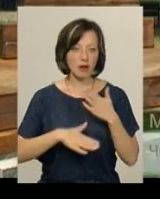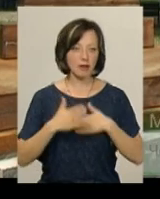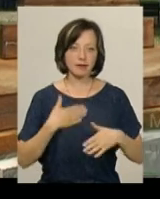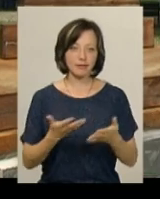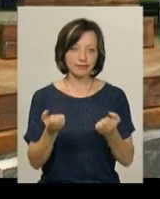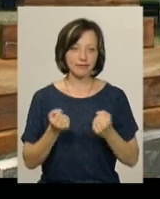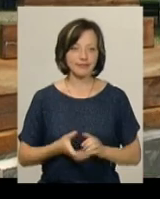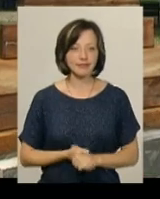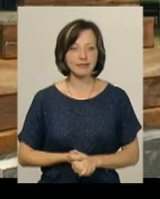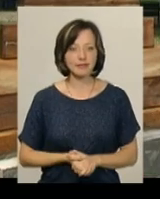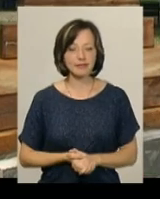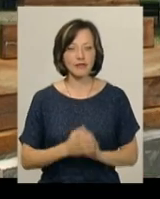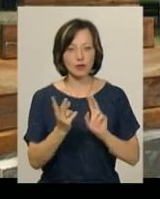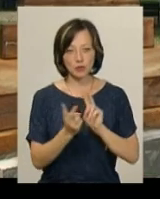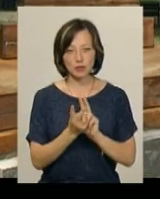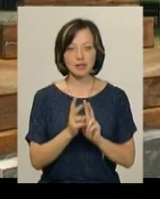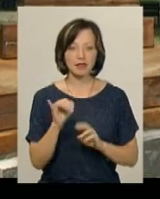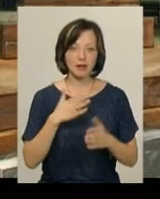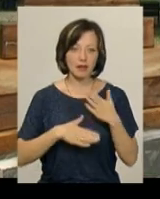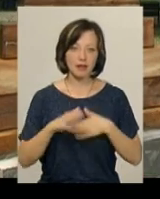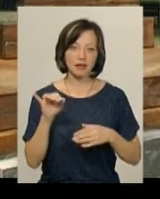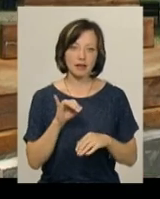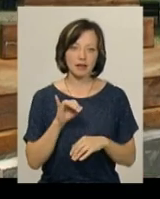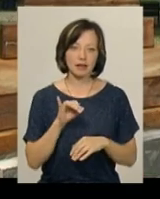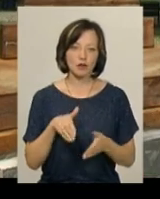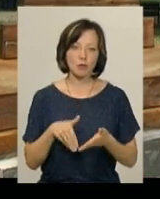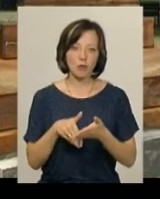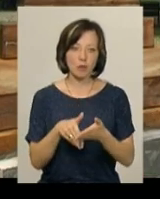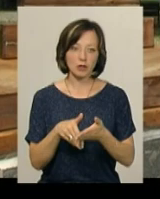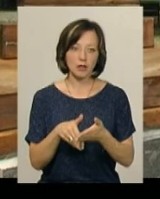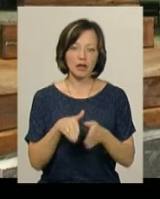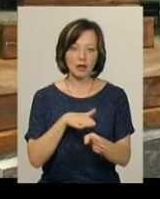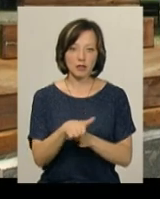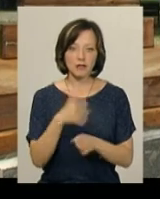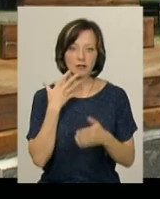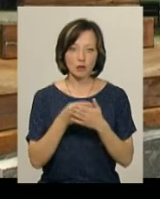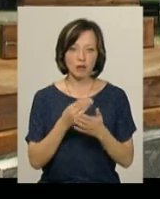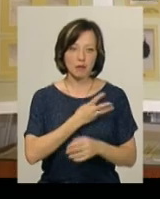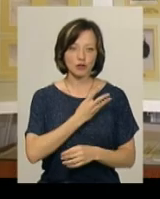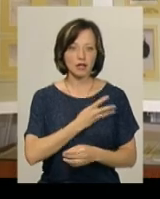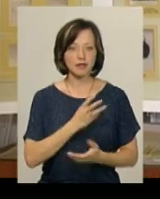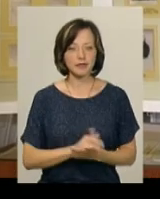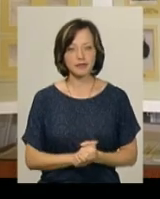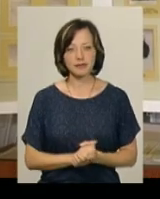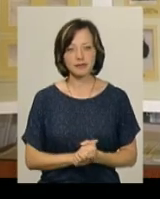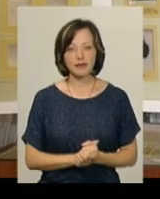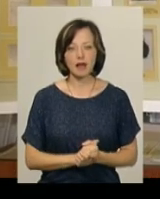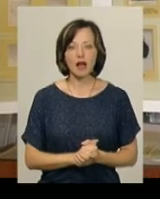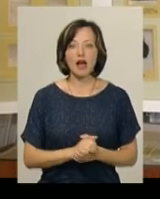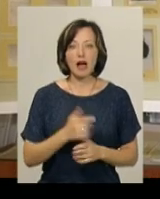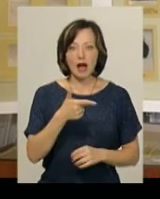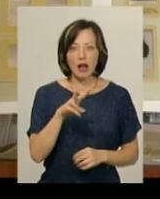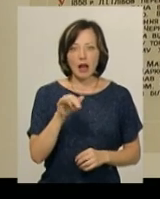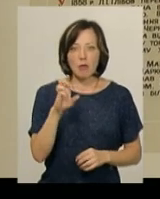зустріти і допомогти реалізувати свої бажання. Леонід Глібов жив у